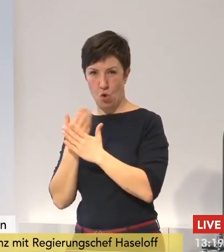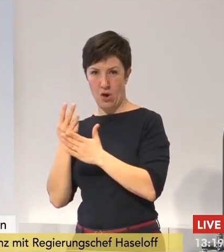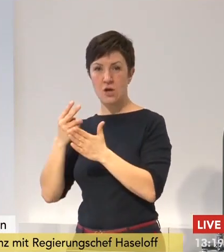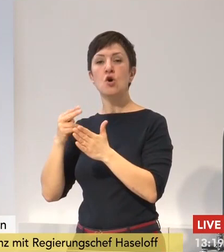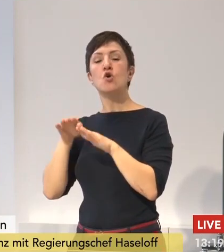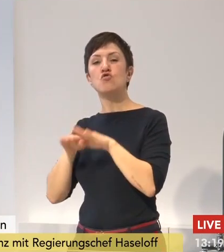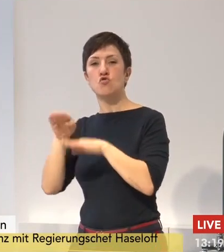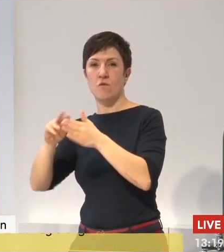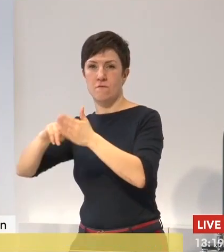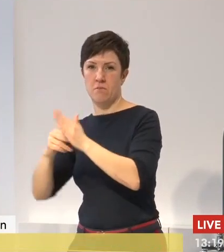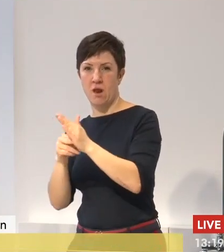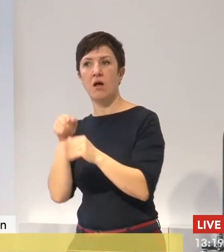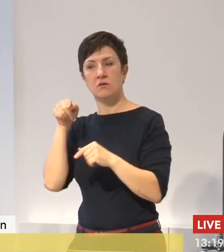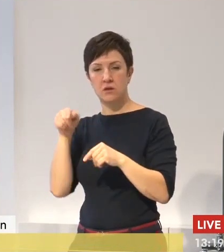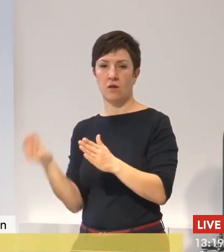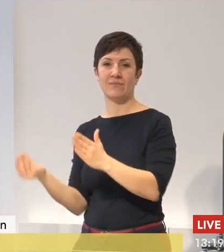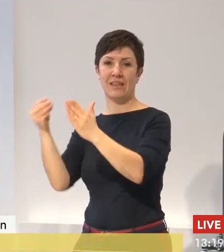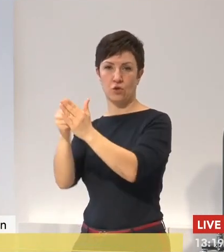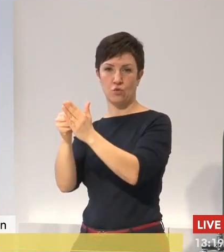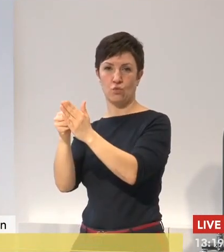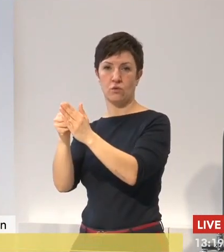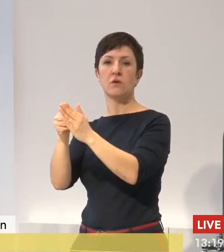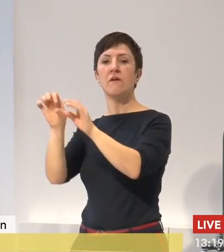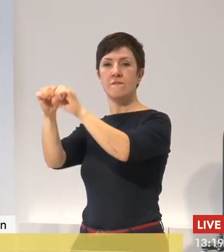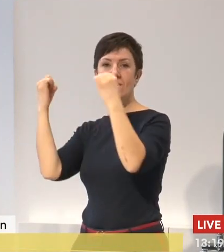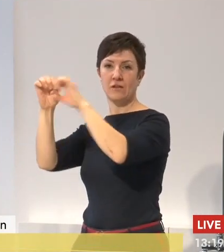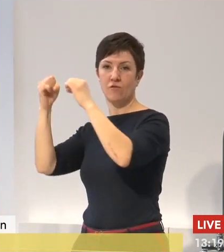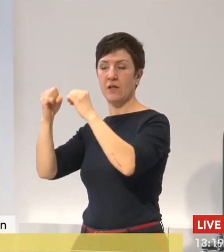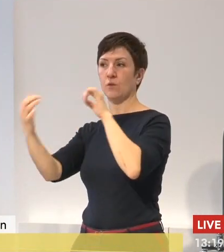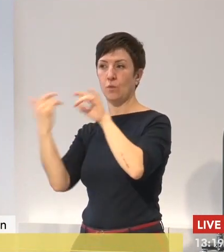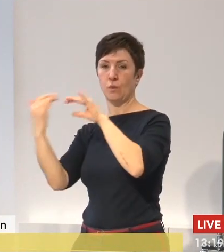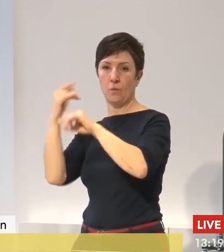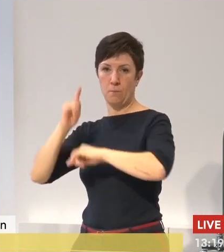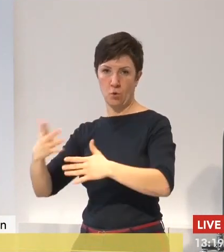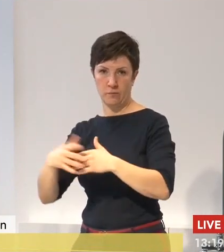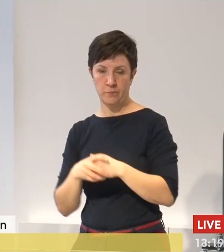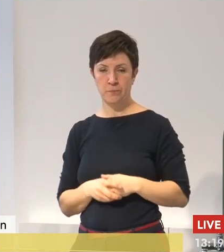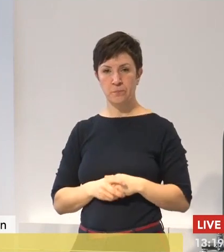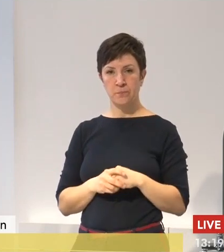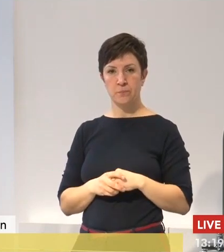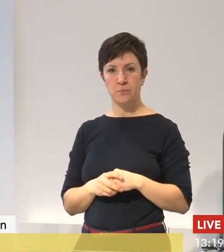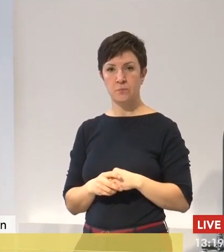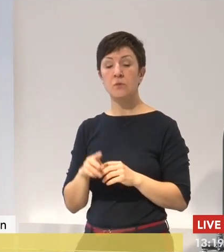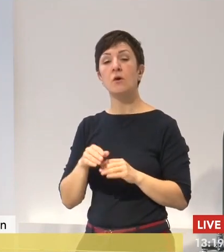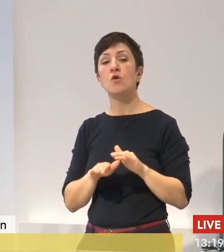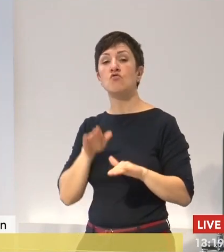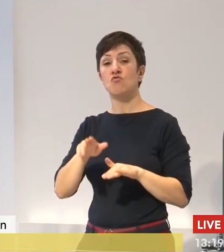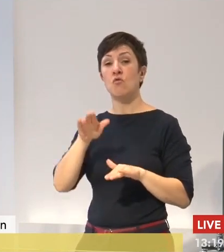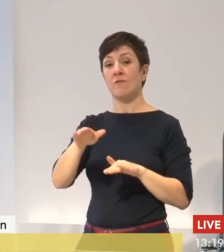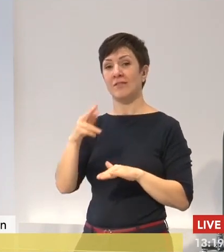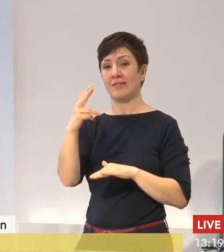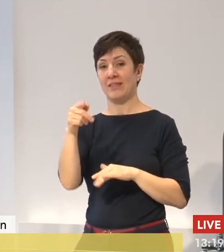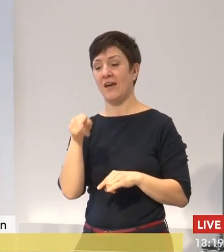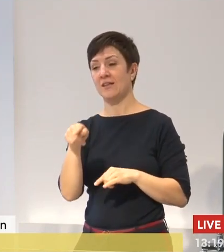entschieden, touristische Übernachtungen bis zu einem Inzidenzwert von 50 in Stufe 3 unter Einhaltung sachgerechte erforderliche Hygienekonzepte zu ermöglichen.